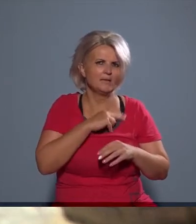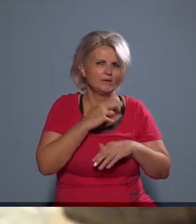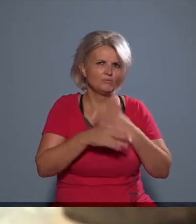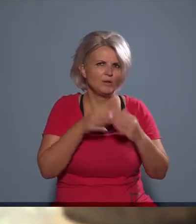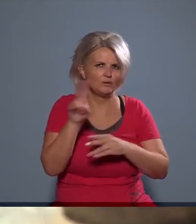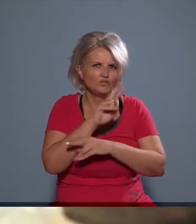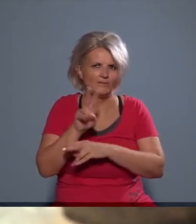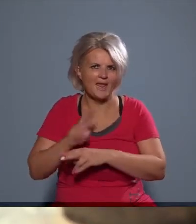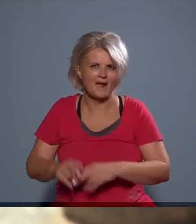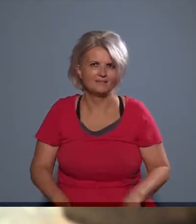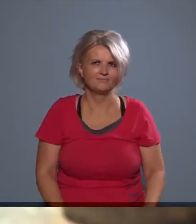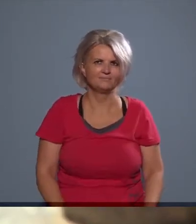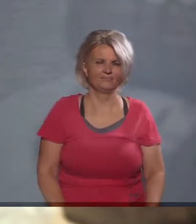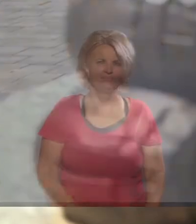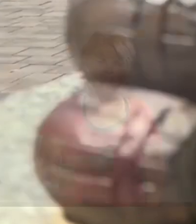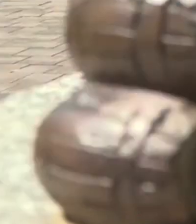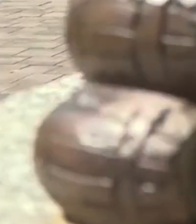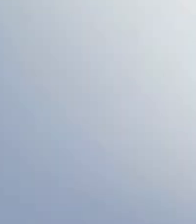fűrkésző tekintettel sétálni.